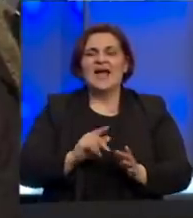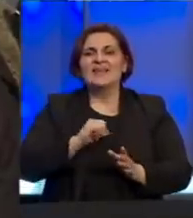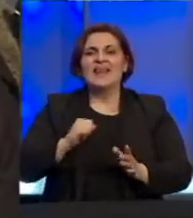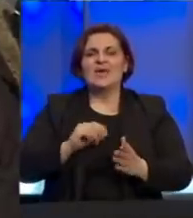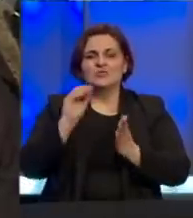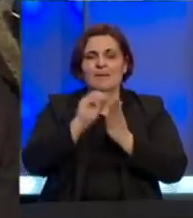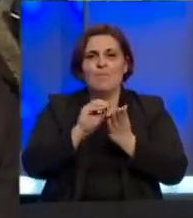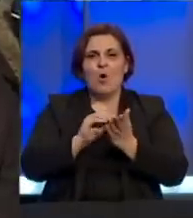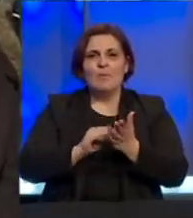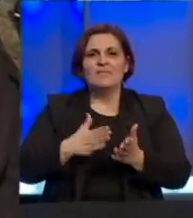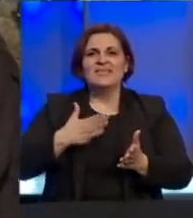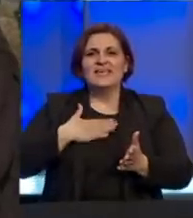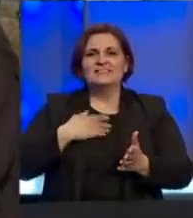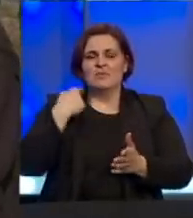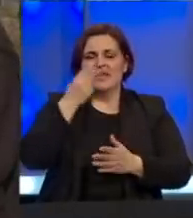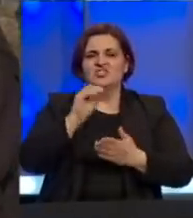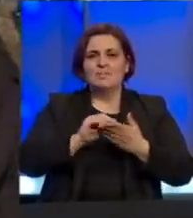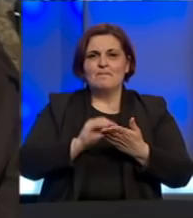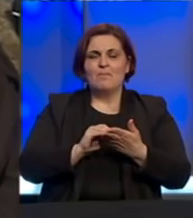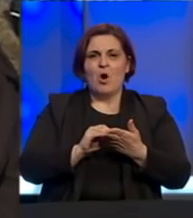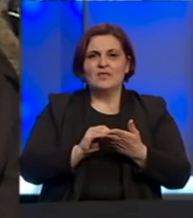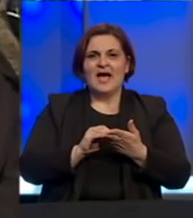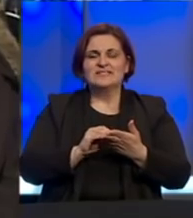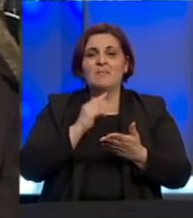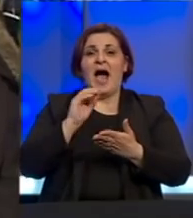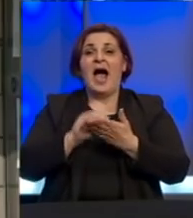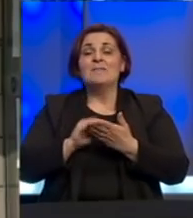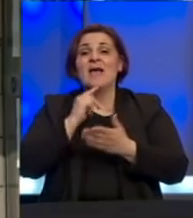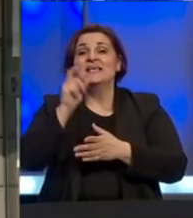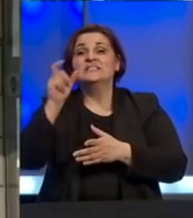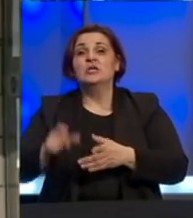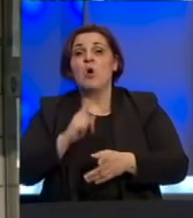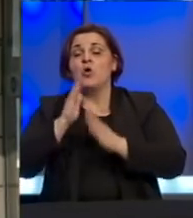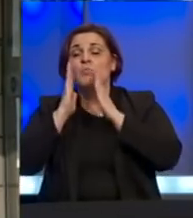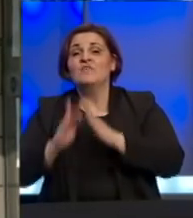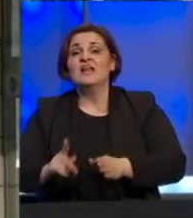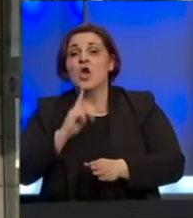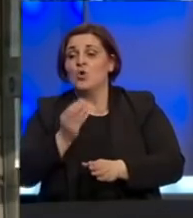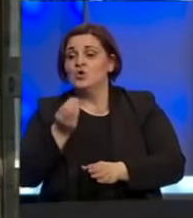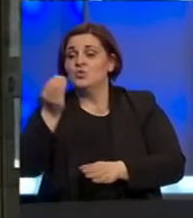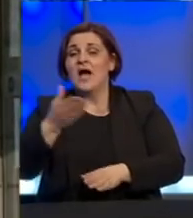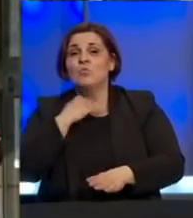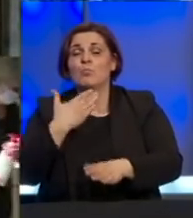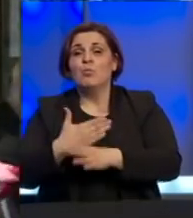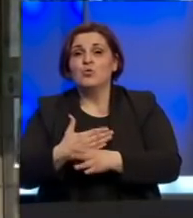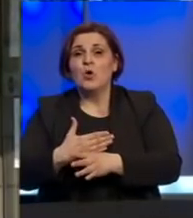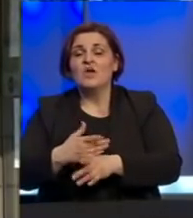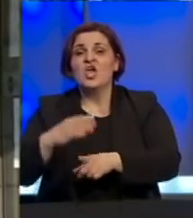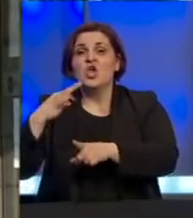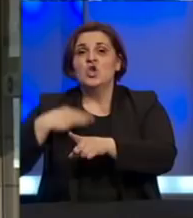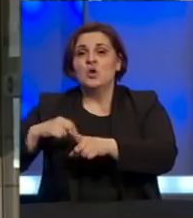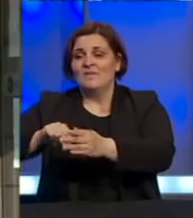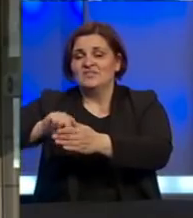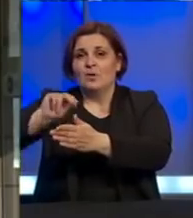samo popuniti sa svojim osobnim podacima ali i podacima za osobu od povjerenja kojoj daju punomoć i obvezno je